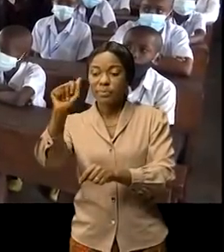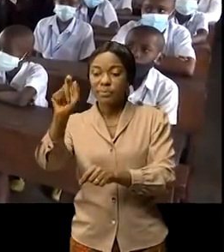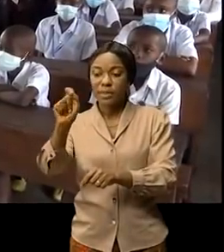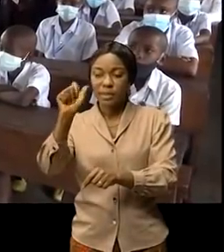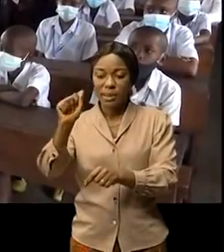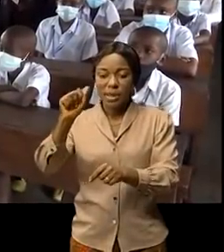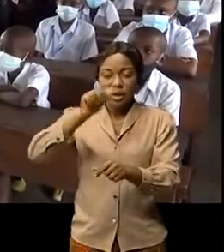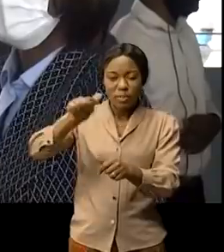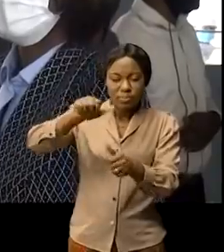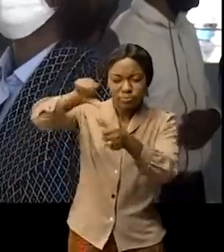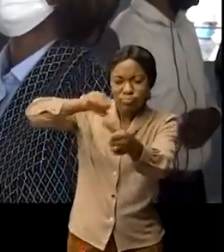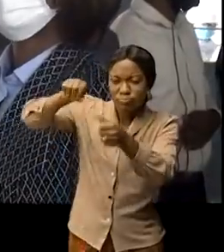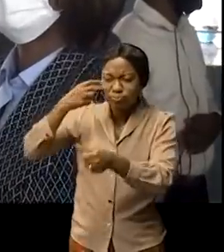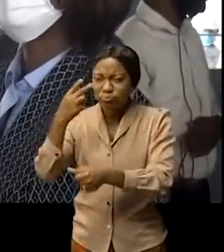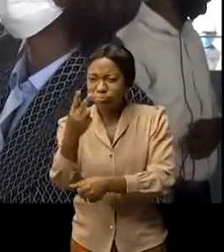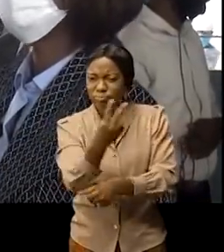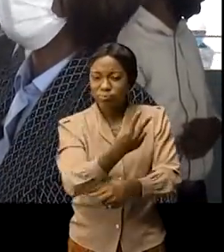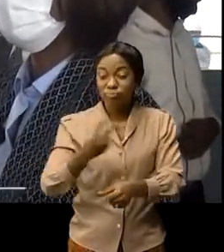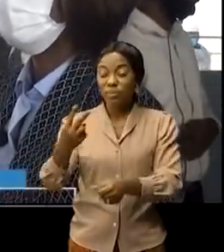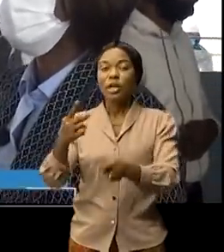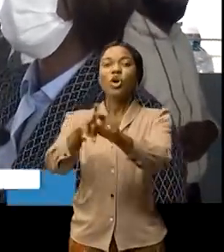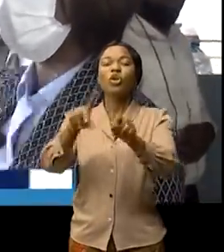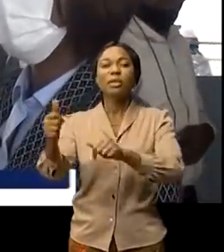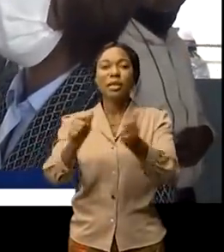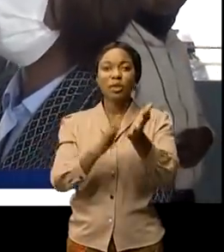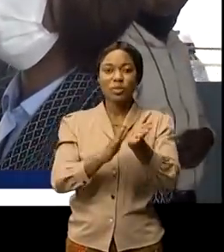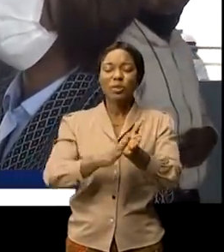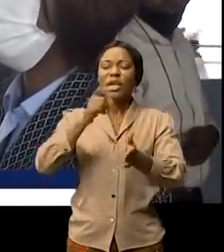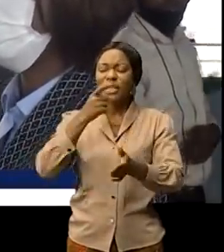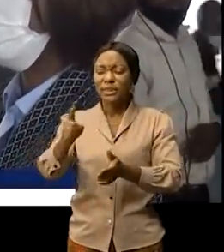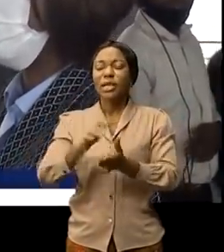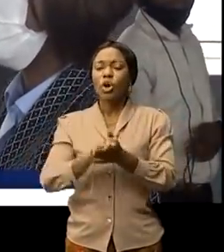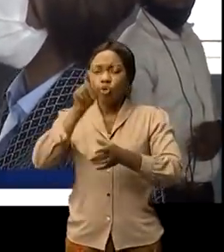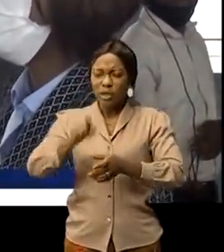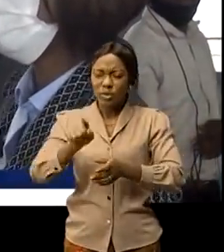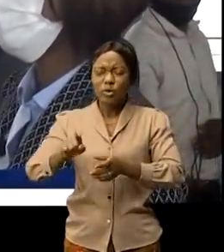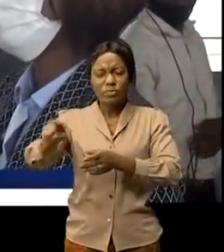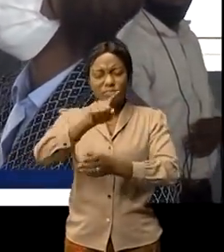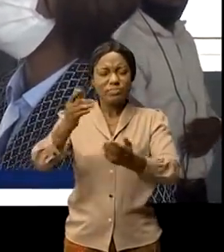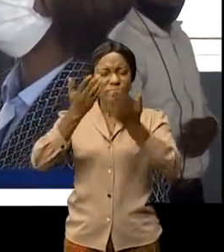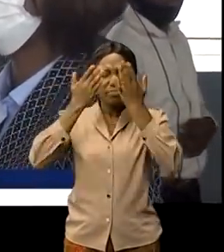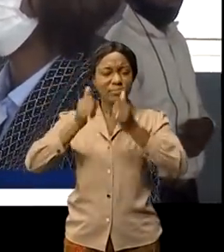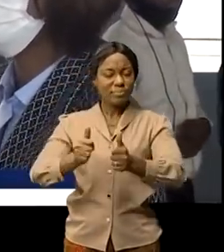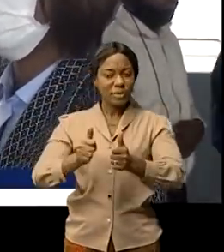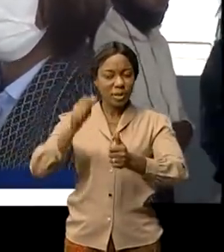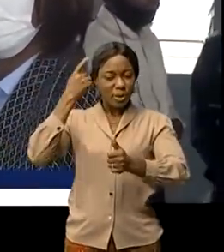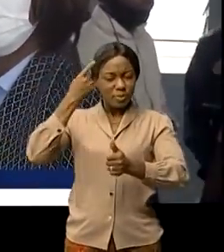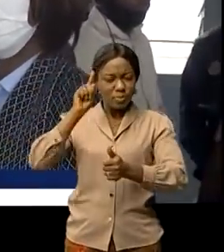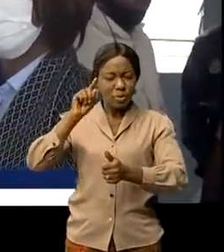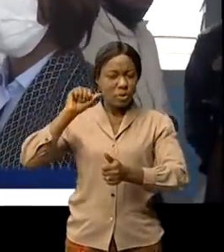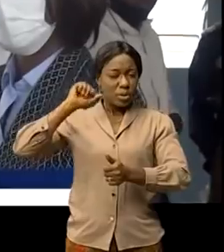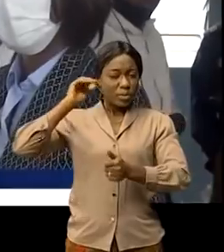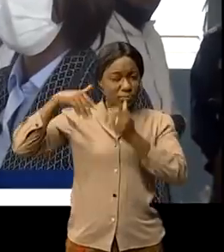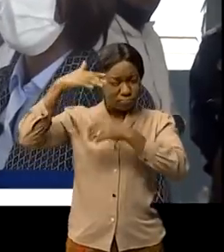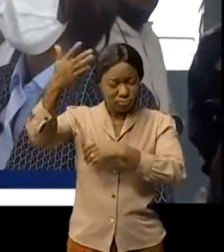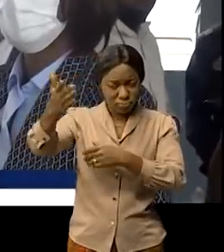écoles de la capitale. Représentez-nous bien, étudiez bien, faites bien vos épreuves pour que demain quand vous serez à l'école